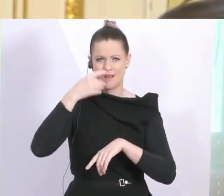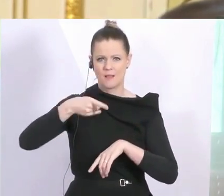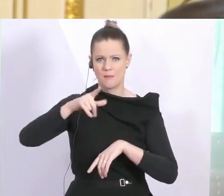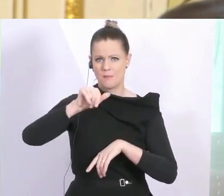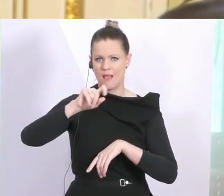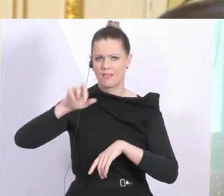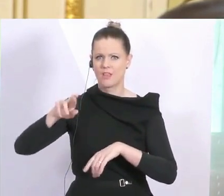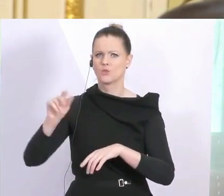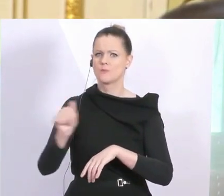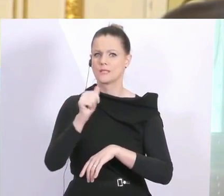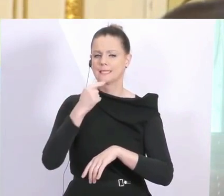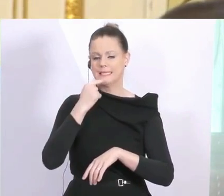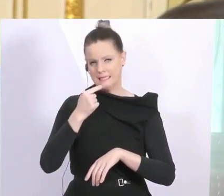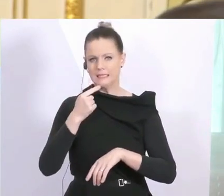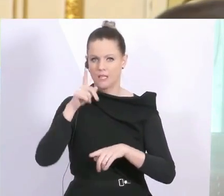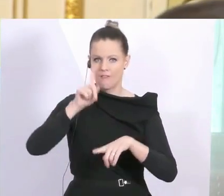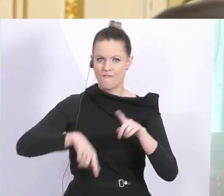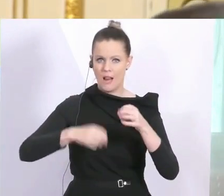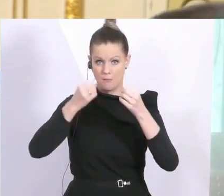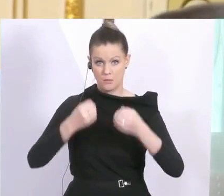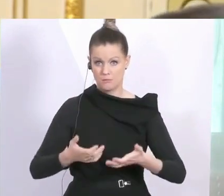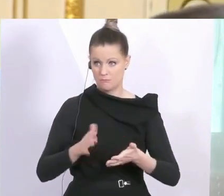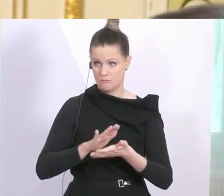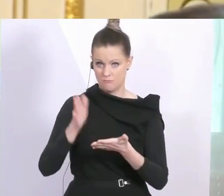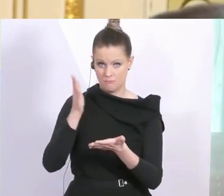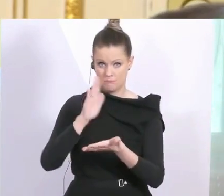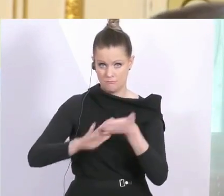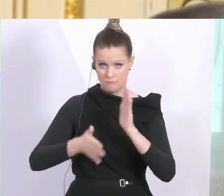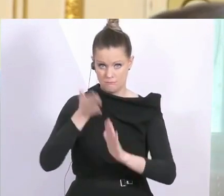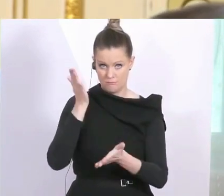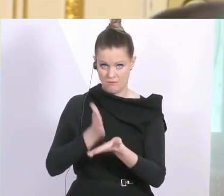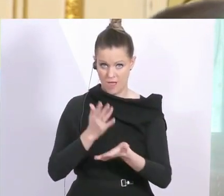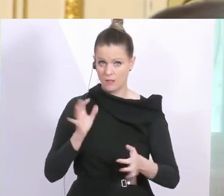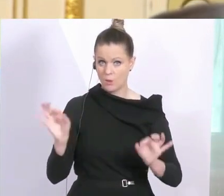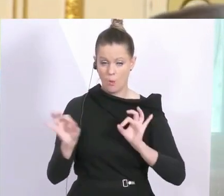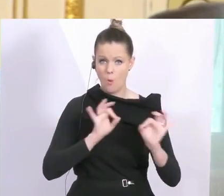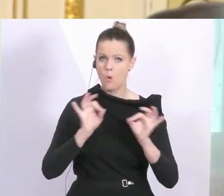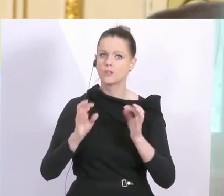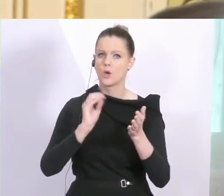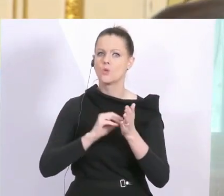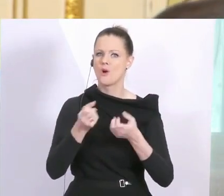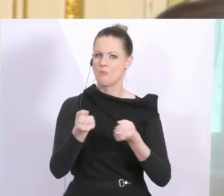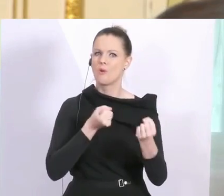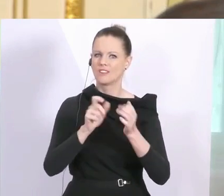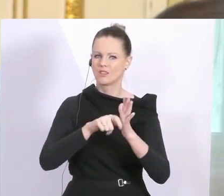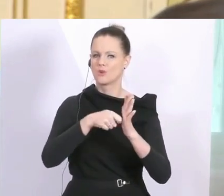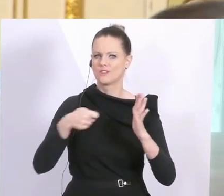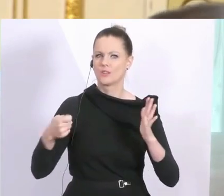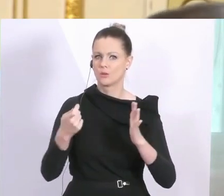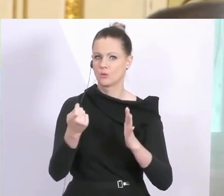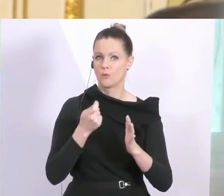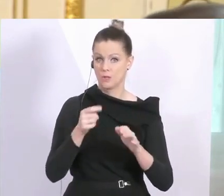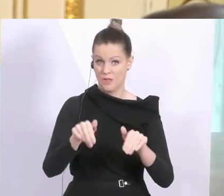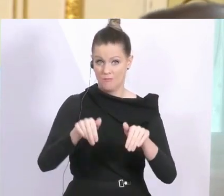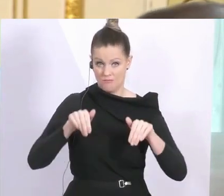in der Corona-Krise eingestanden. Ist es damit jetzt getan oder sind da aus Ihrer Sicht noch politische Konsequenzen zu ziehen? Sollte es da Rücktritte